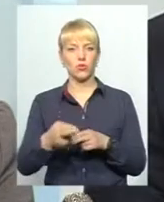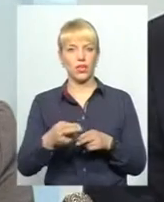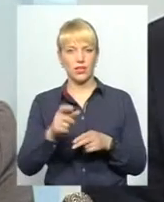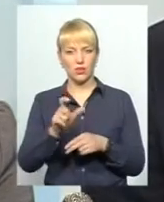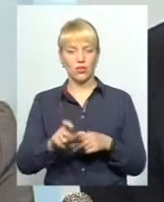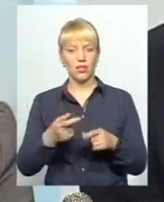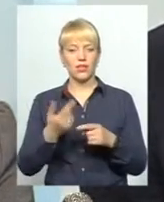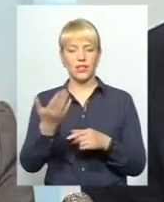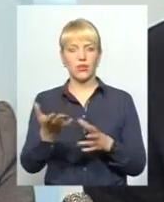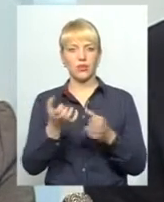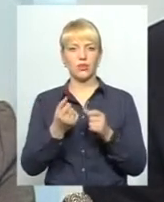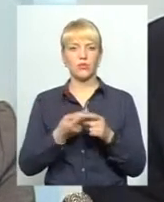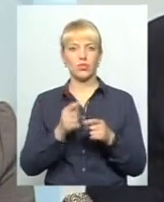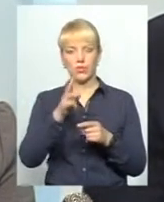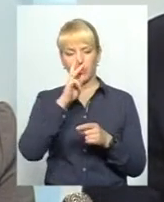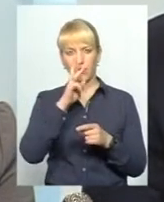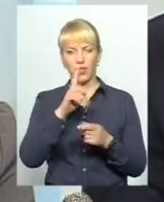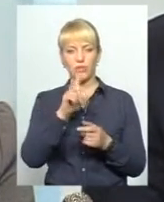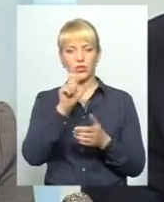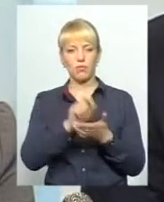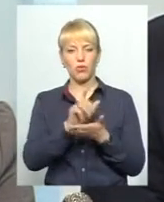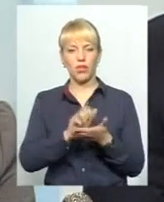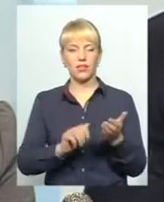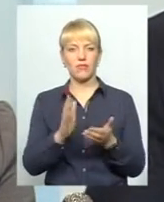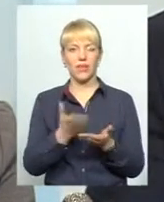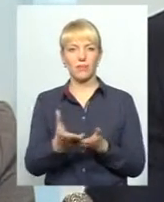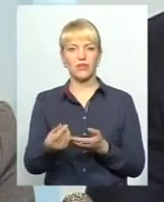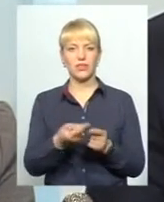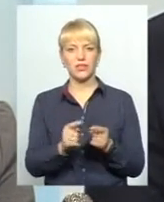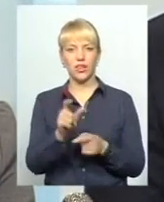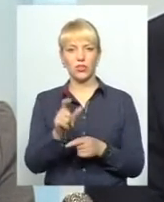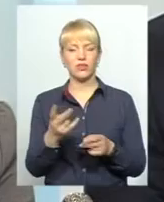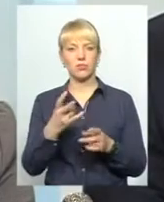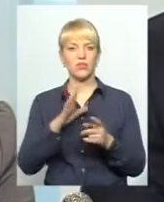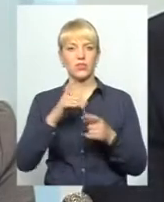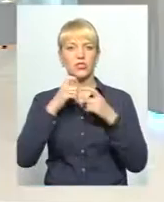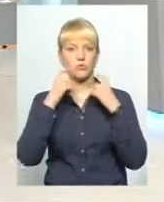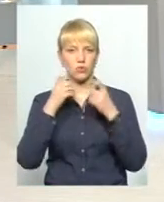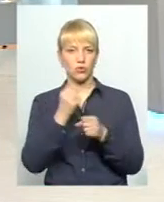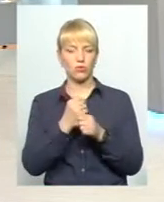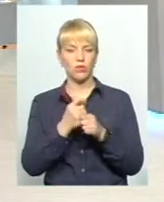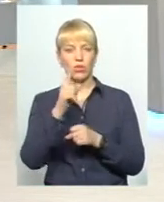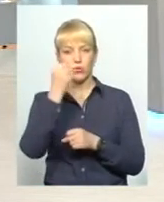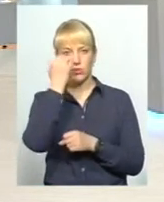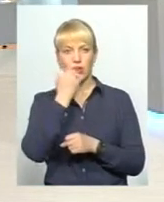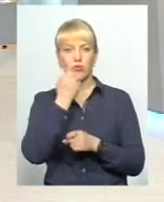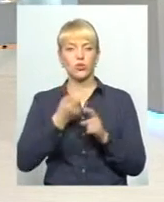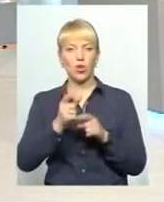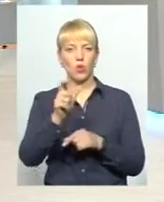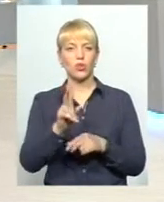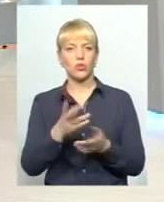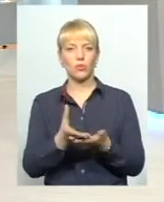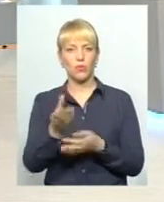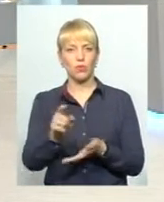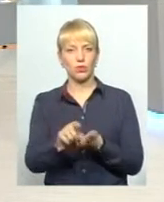Ти отримуєш зарплату з податків, які заплатила ця людина. Ти повинен це робити з посмішкою. Тому що дякувати цій людині, що вона заплатила